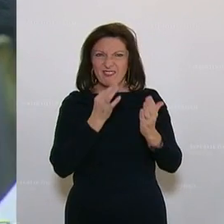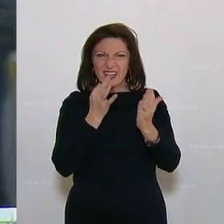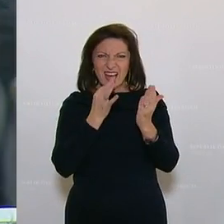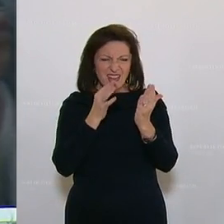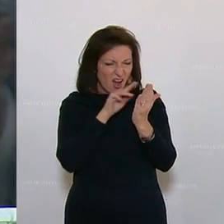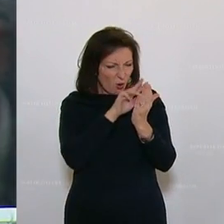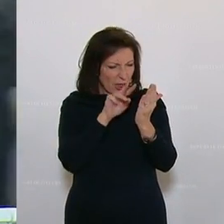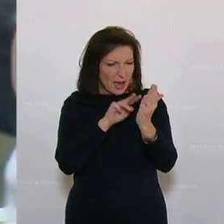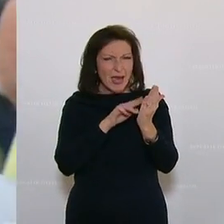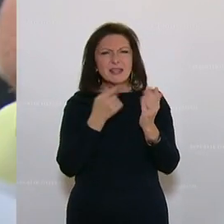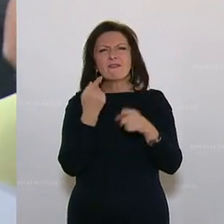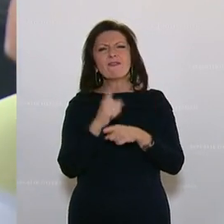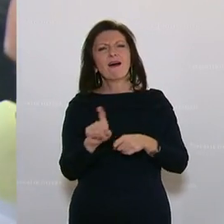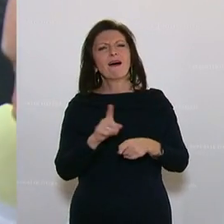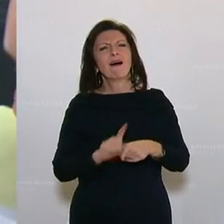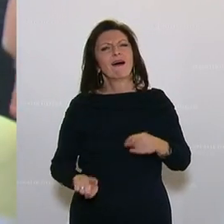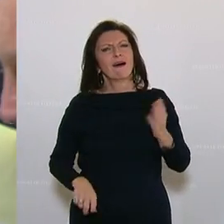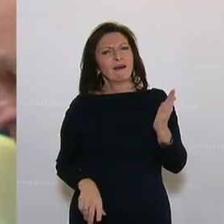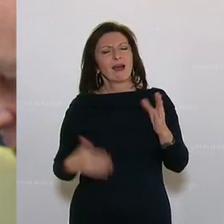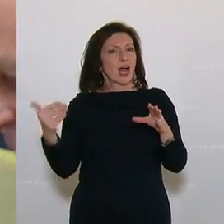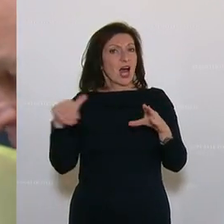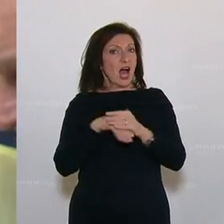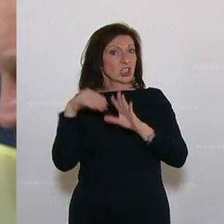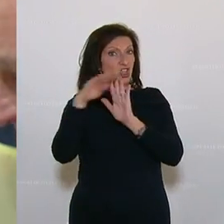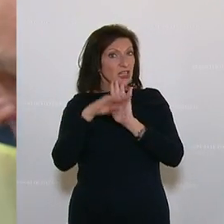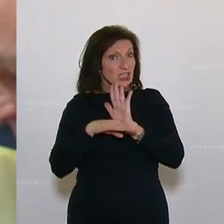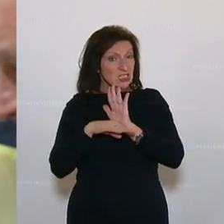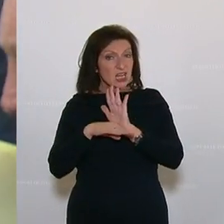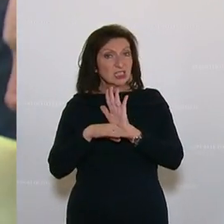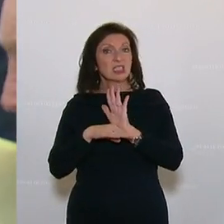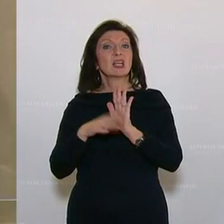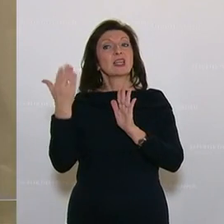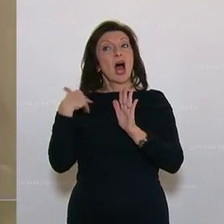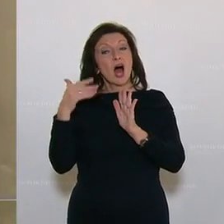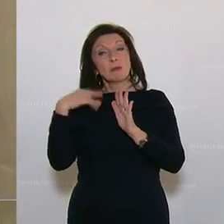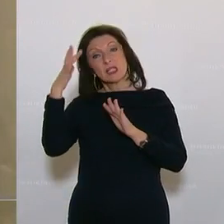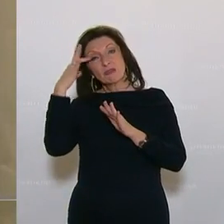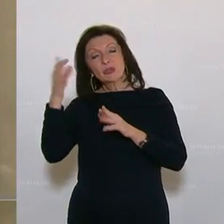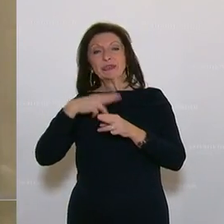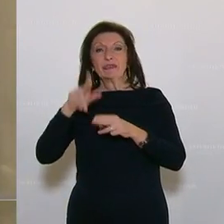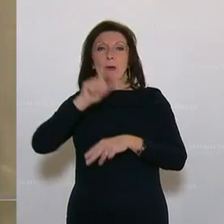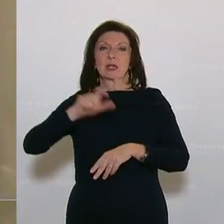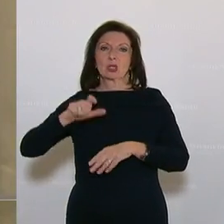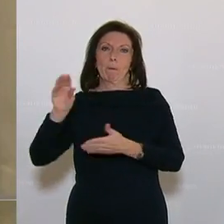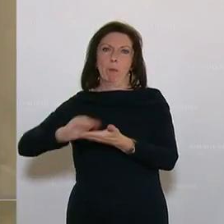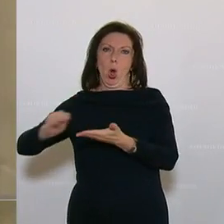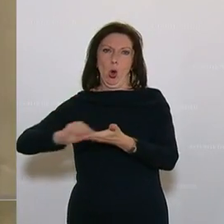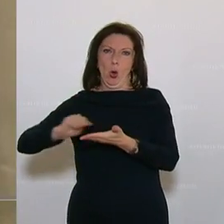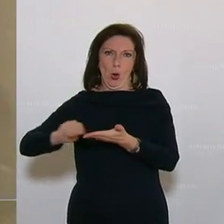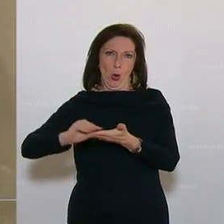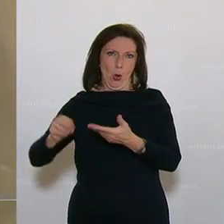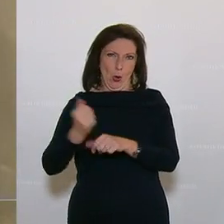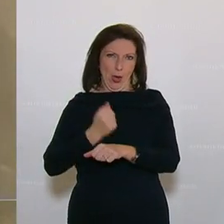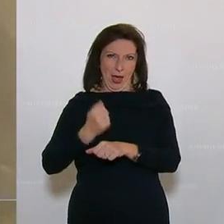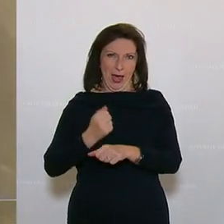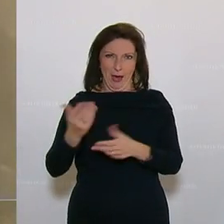Teufel im Detail. Das Angestelltengesetz ist gemacht worden für Menschen, die im Büro sitzen. Und das ist ein bisschen die